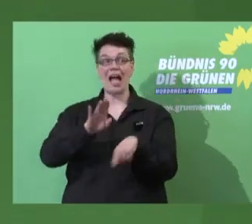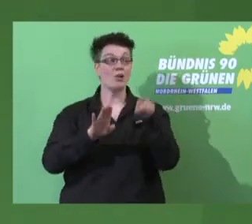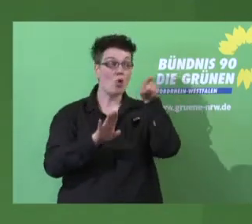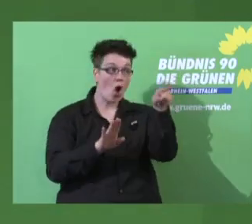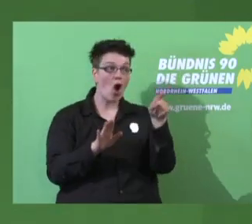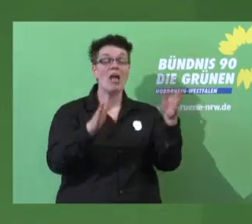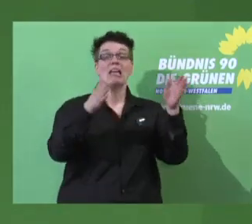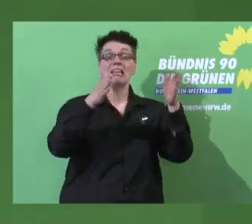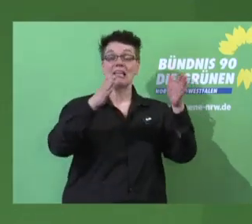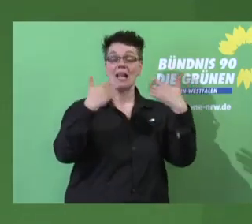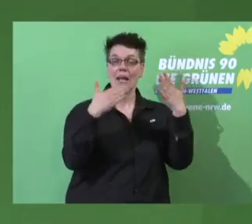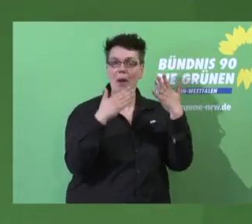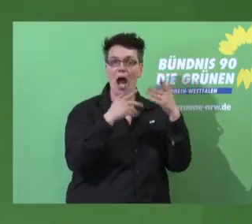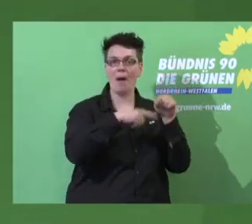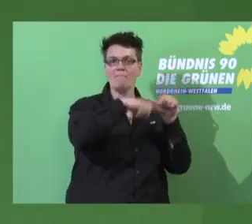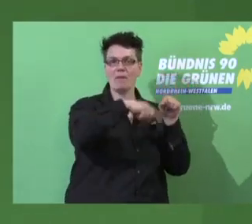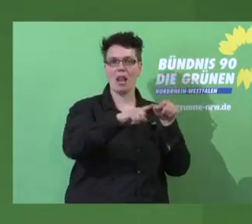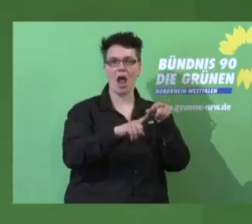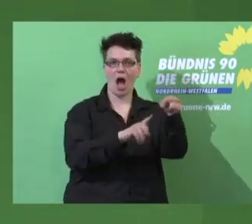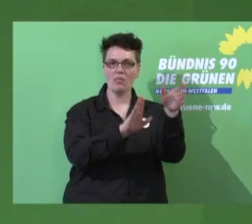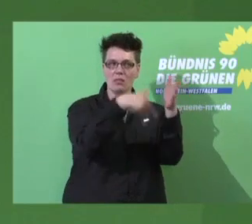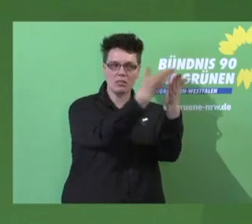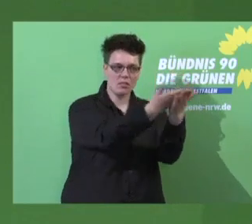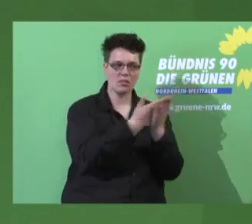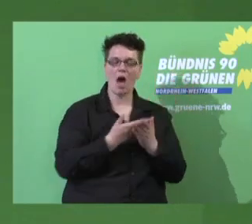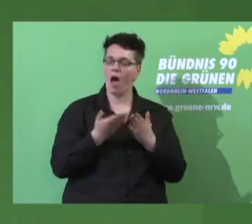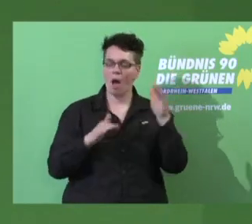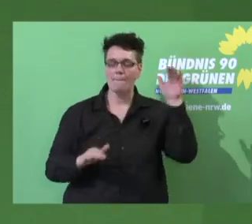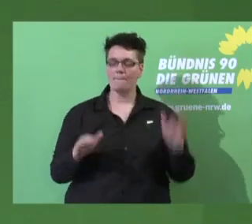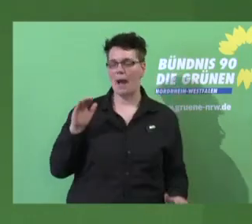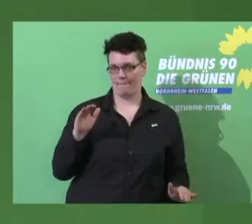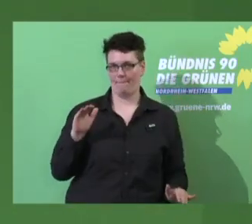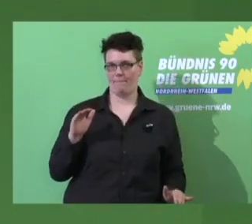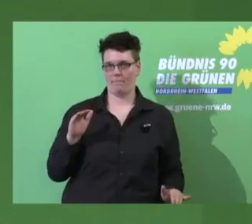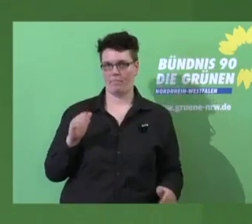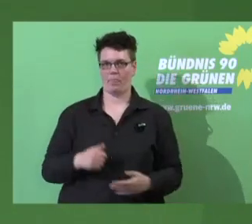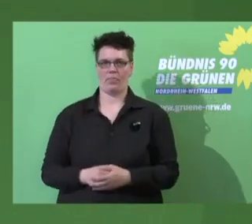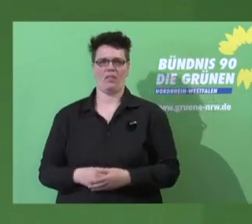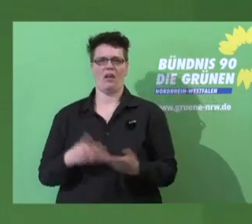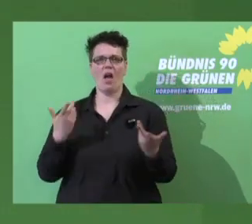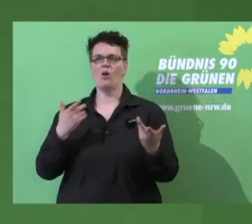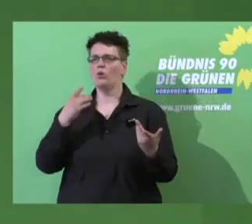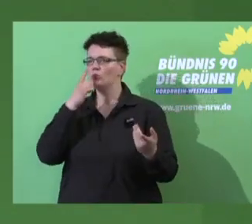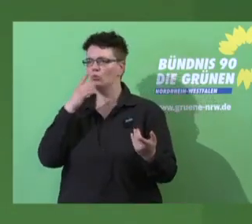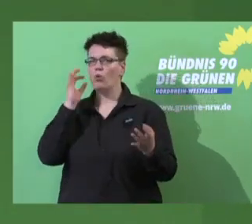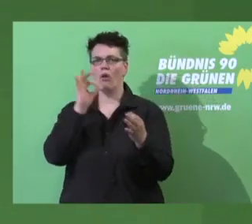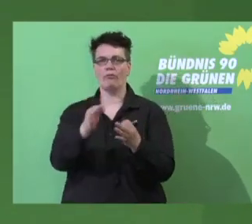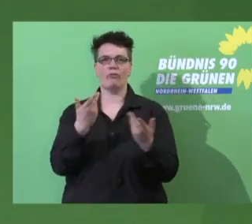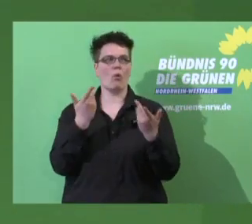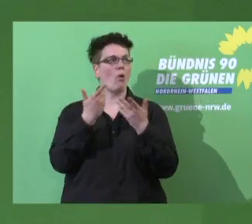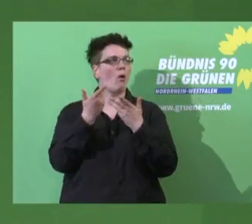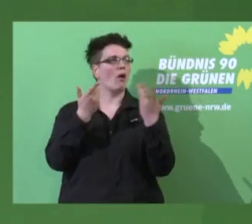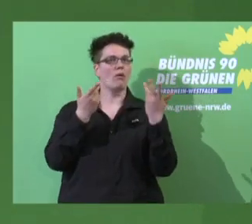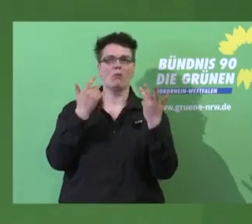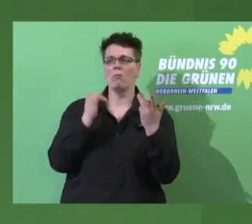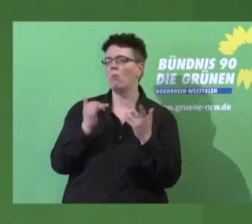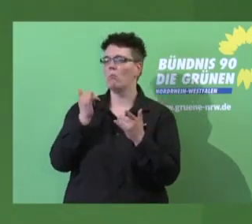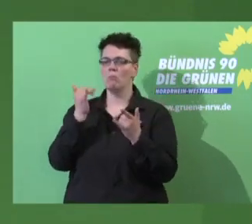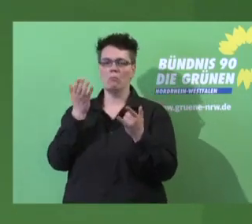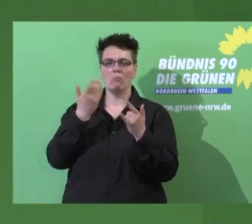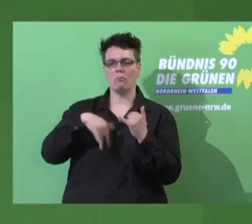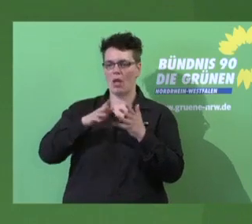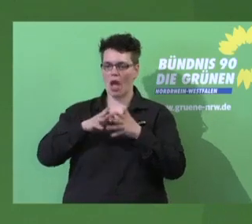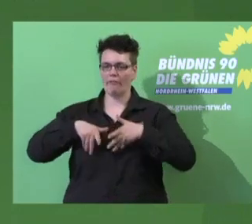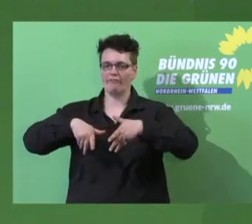Nur den Ausbau von Bussen und Bahn voranzubringen, nur ein bisschen mehr Bundesgelder für Fuß- und Radverkehr zu machen, damit